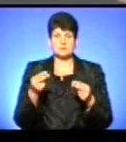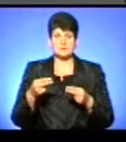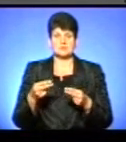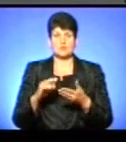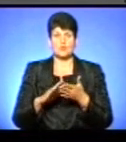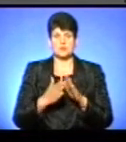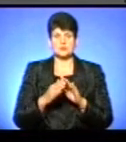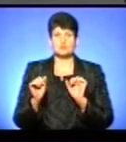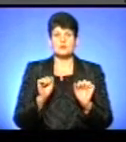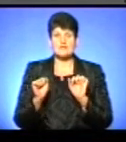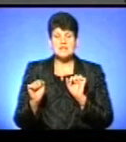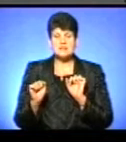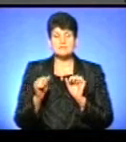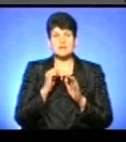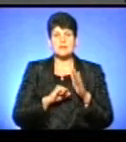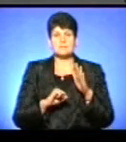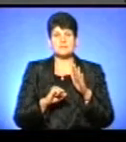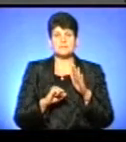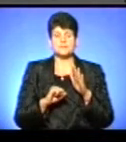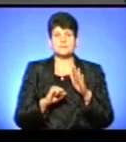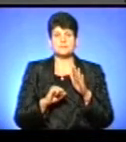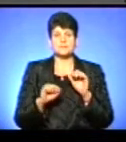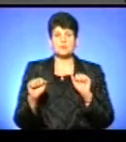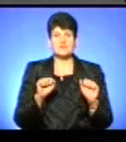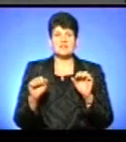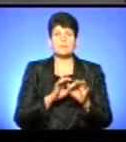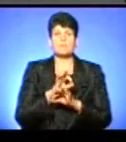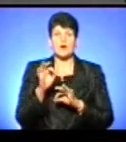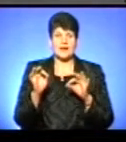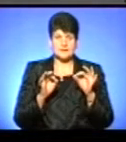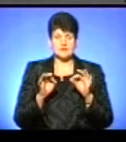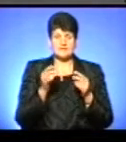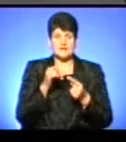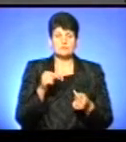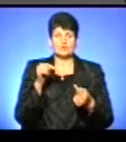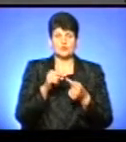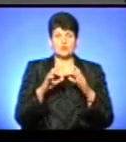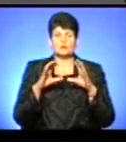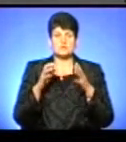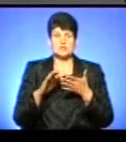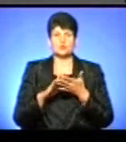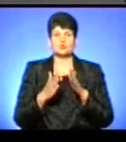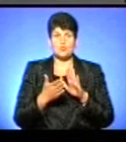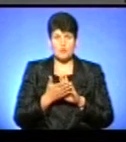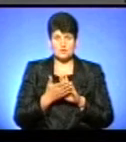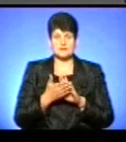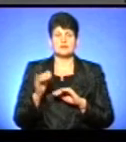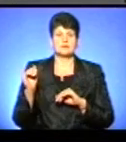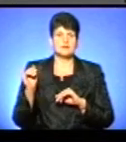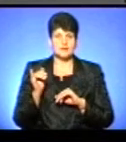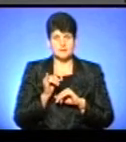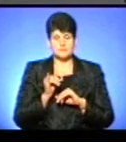управлінням на підставі, з управлінням проєктів і відповідно до міжнародної угоди, і